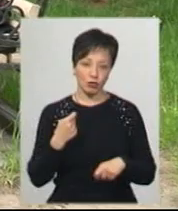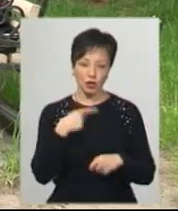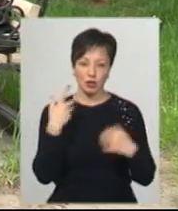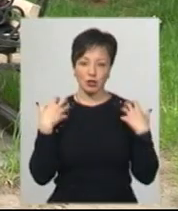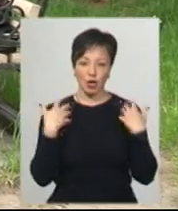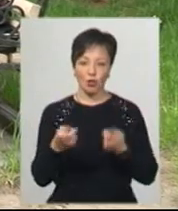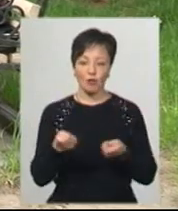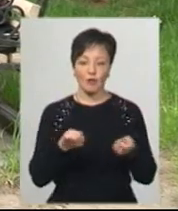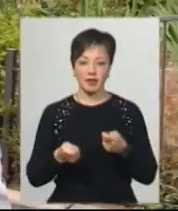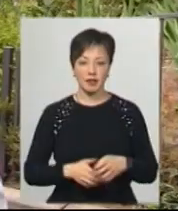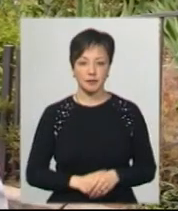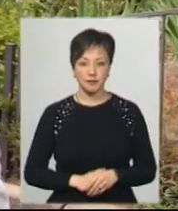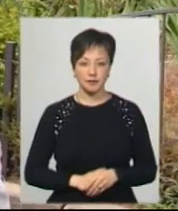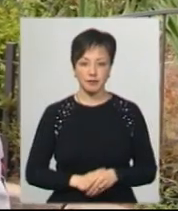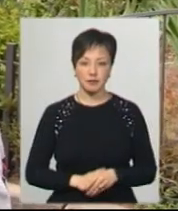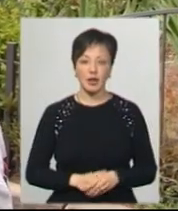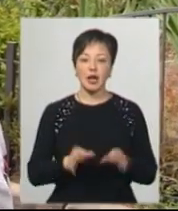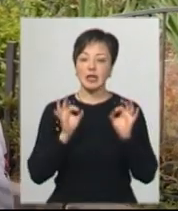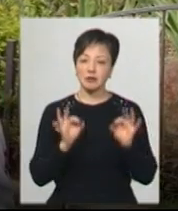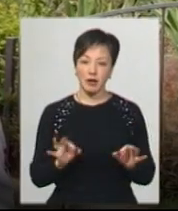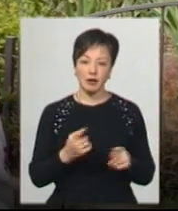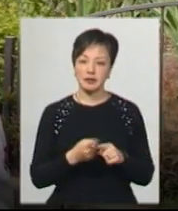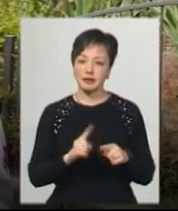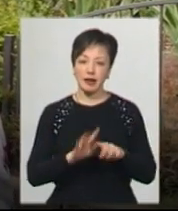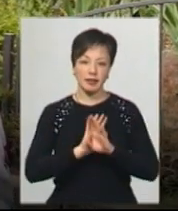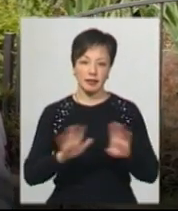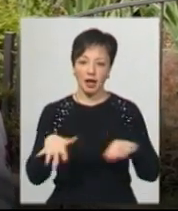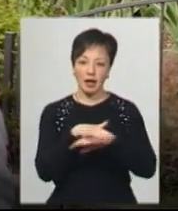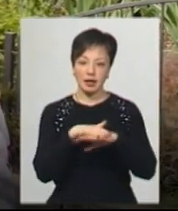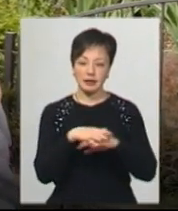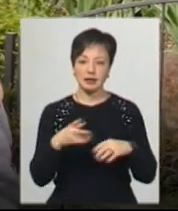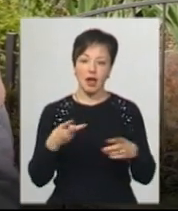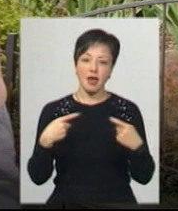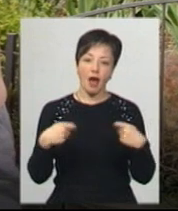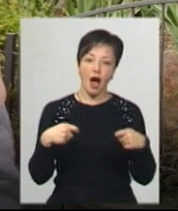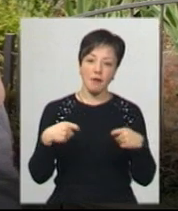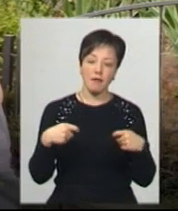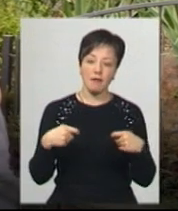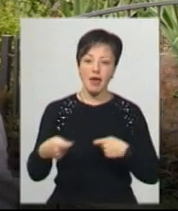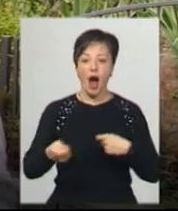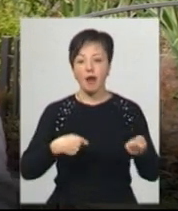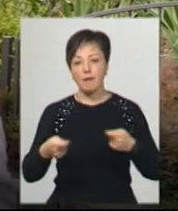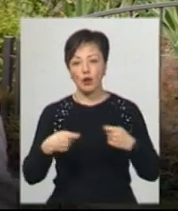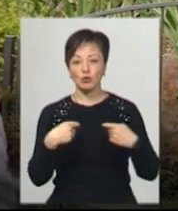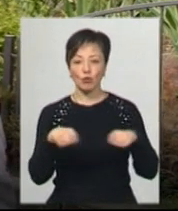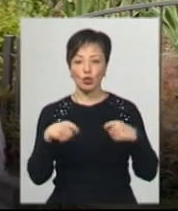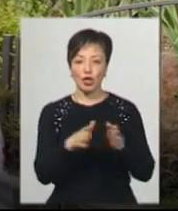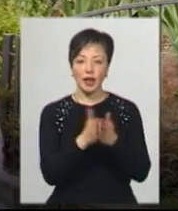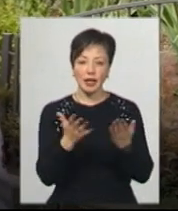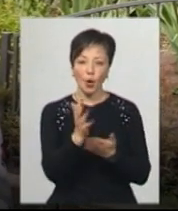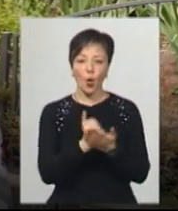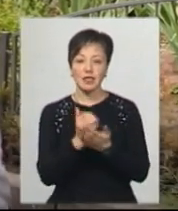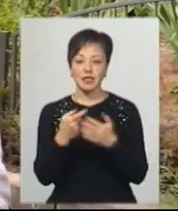управління Руслана Сєдлецька. Насправді, це ніякий не ринок. Це ярмарок з продажу книг та колекційних